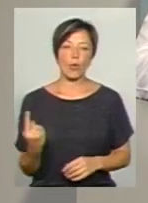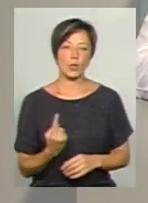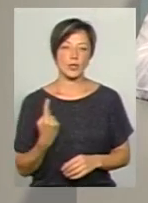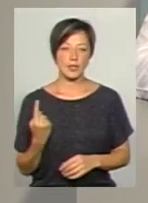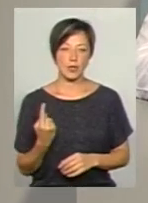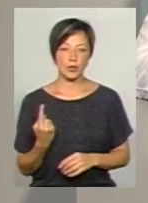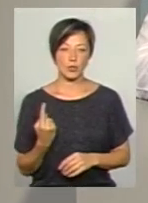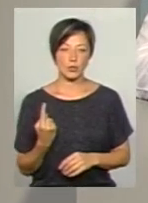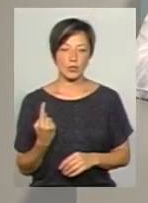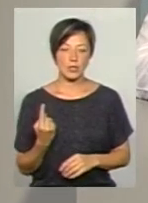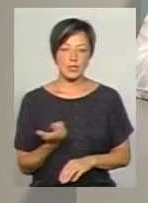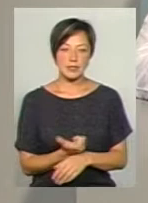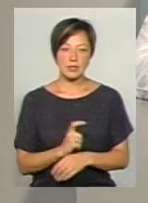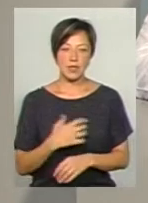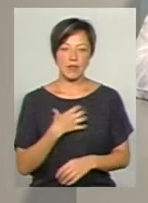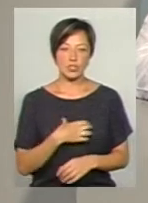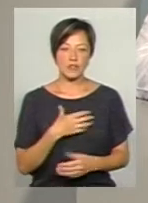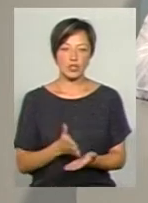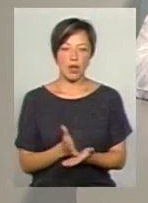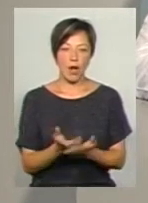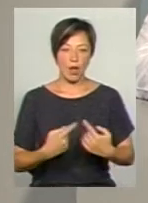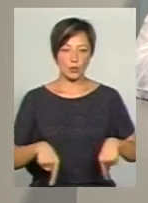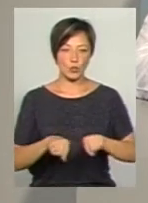найважливіших галузей